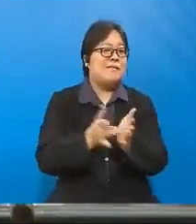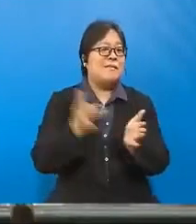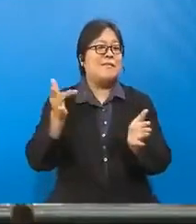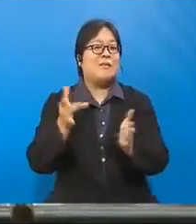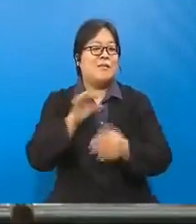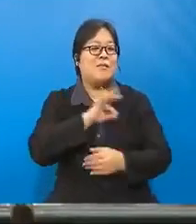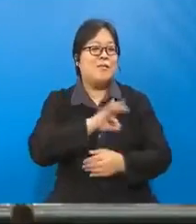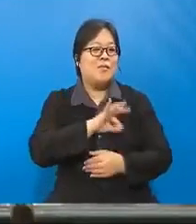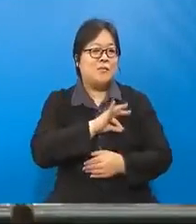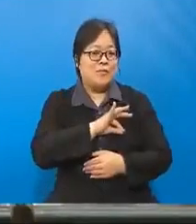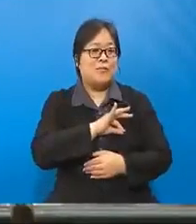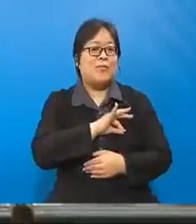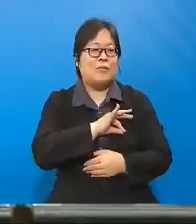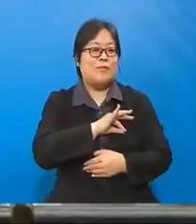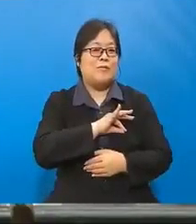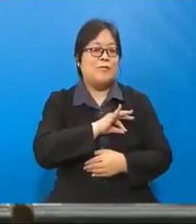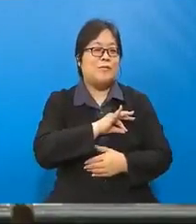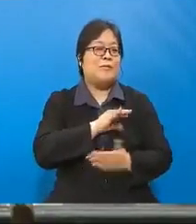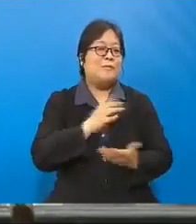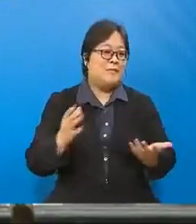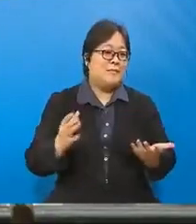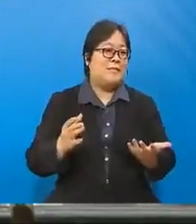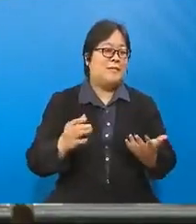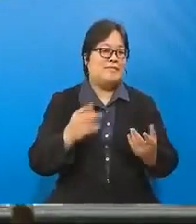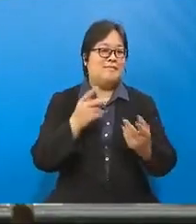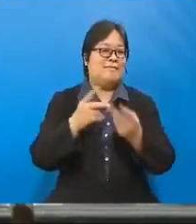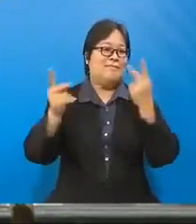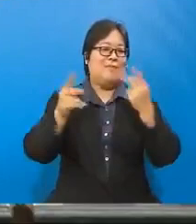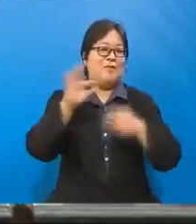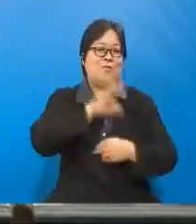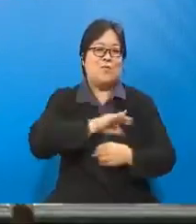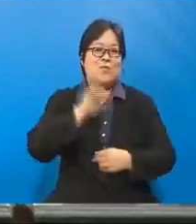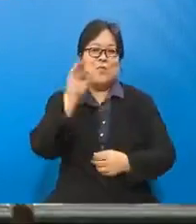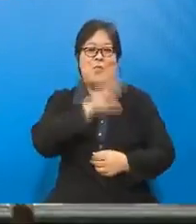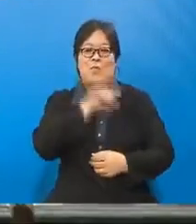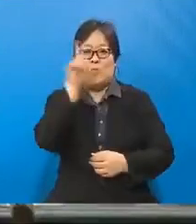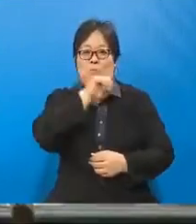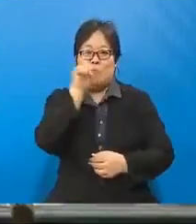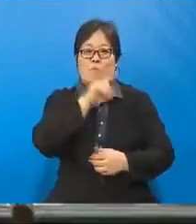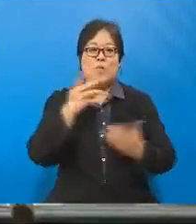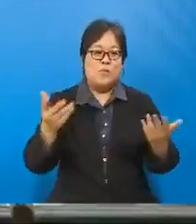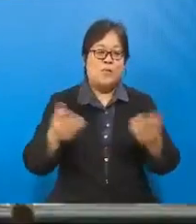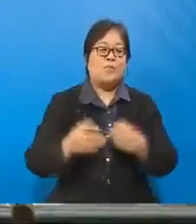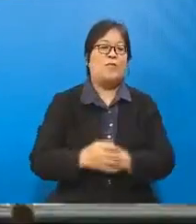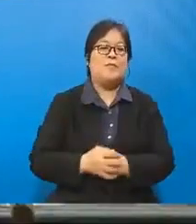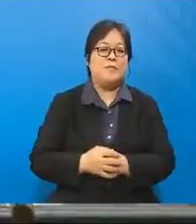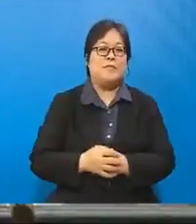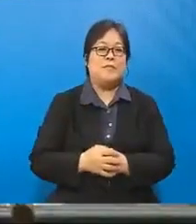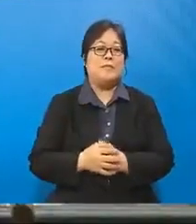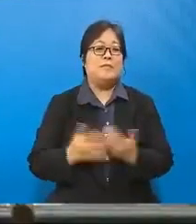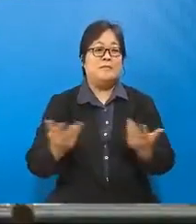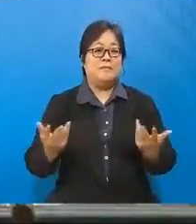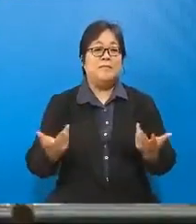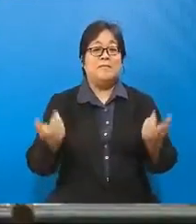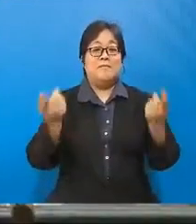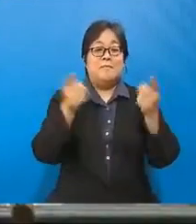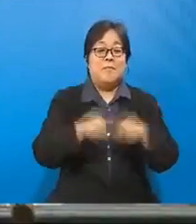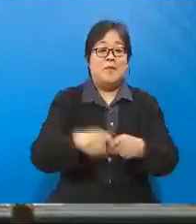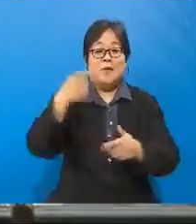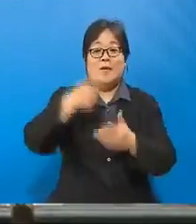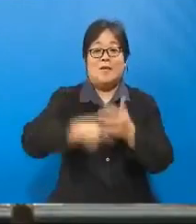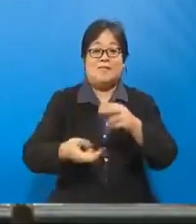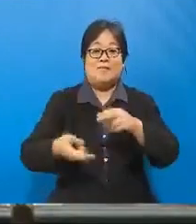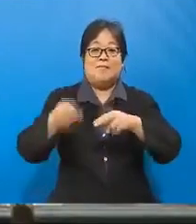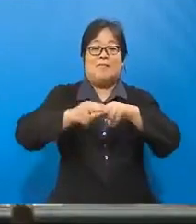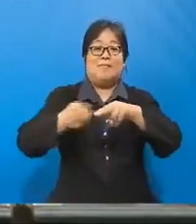keuntungan secara tidak menesabah, ya, yang mencatut. Sehingga menyebabkan kenaikan